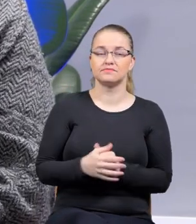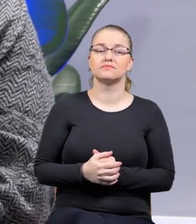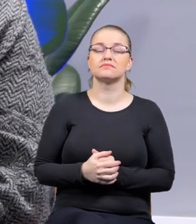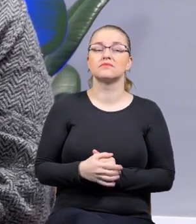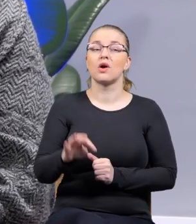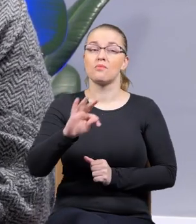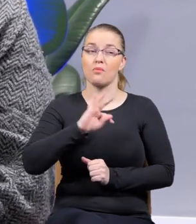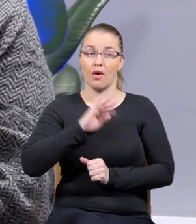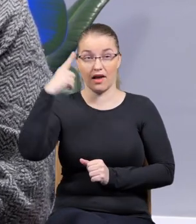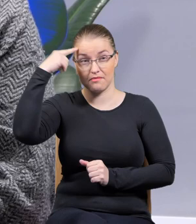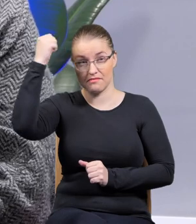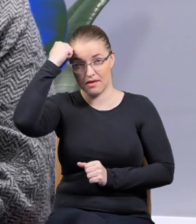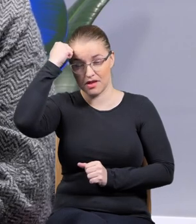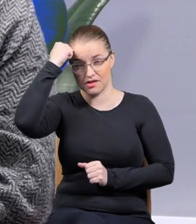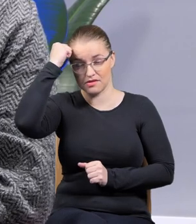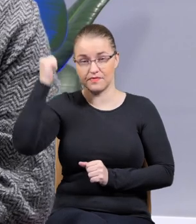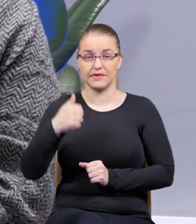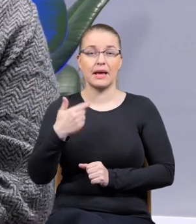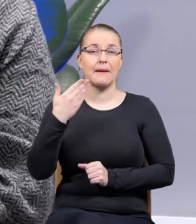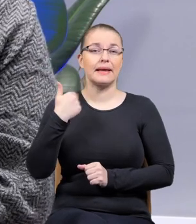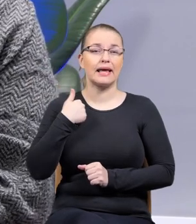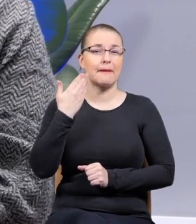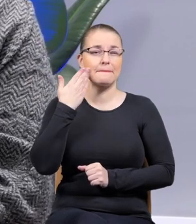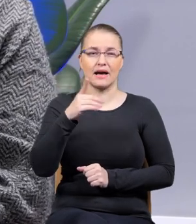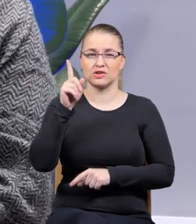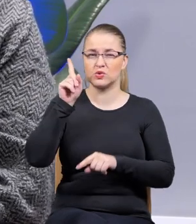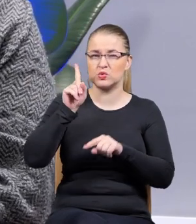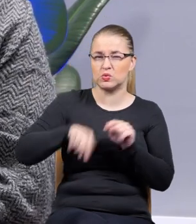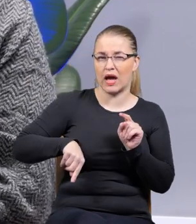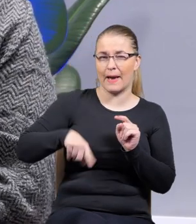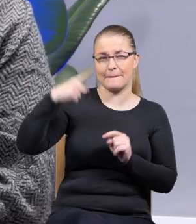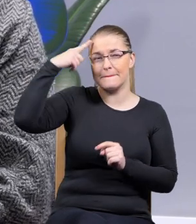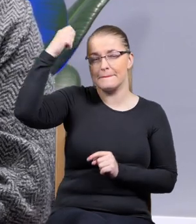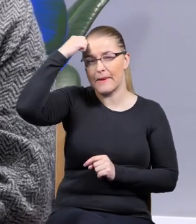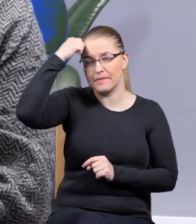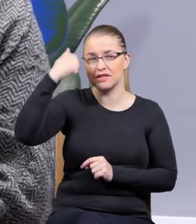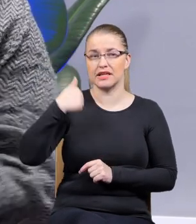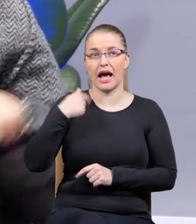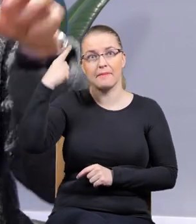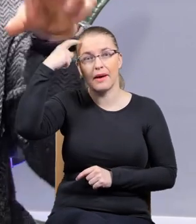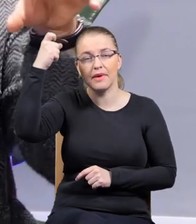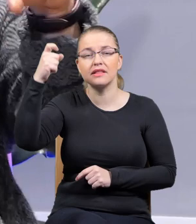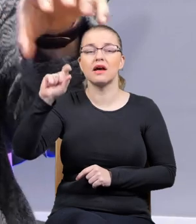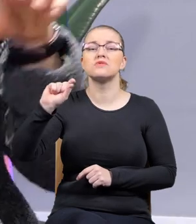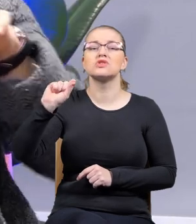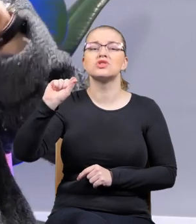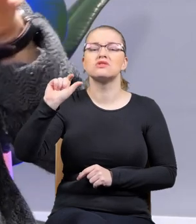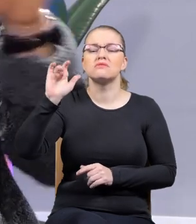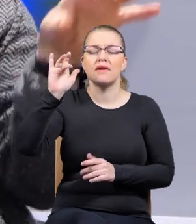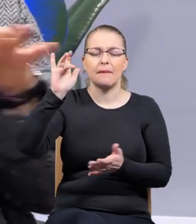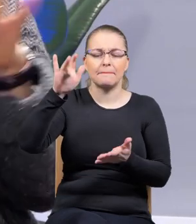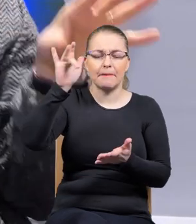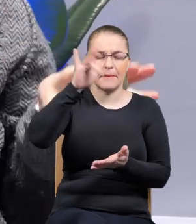tak, że ja mam bardzo złą pamięć. Pamiętam rzeczy, takie wyspowe,